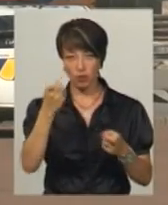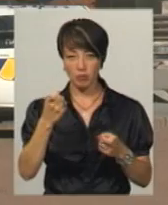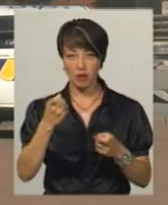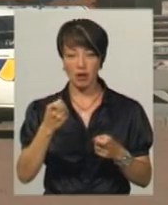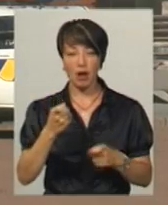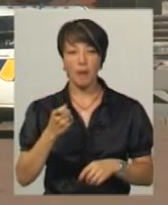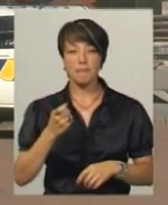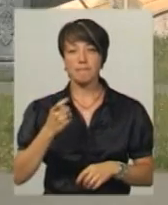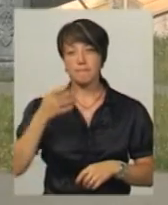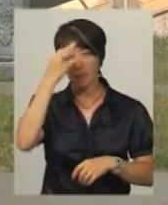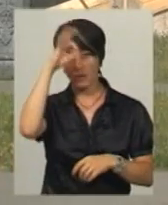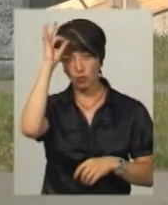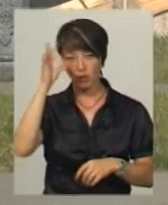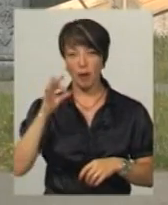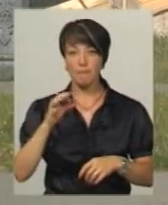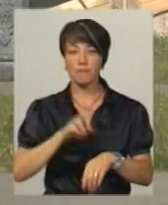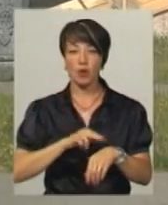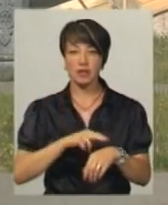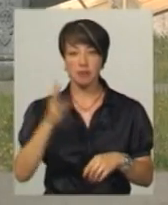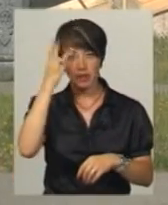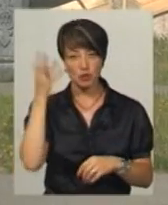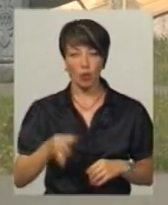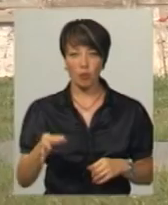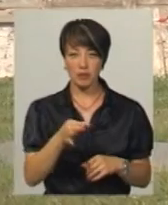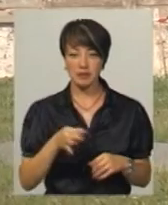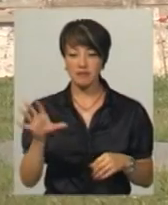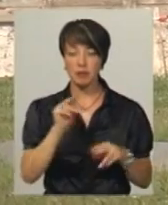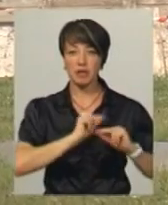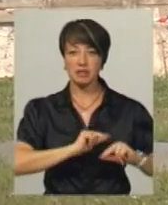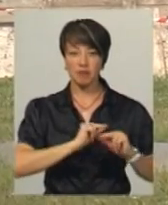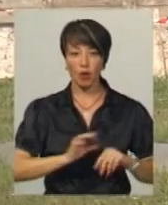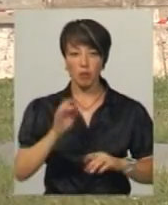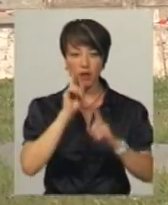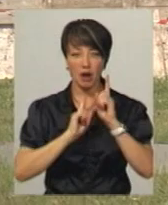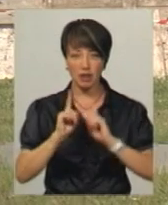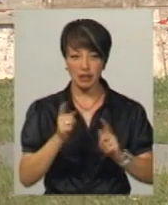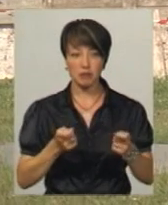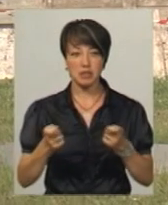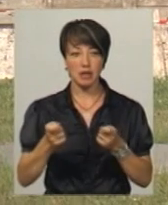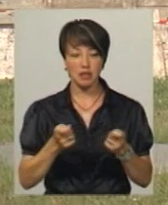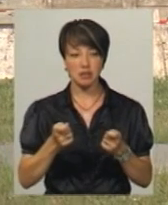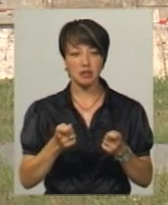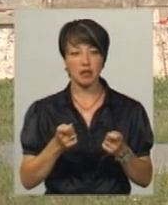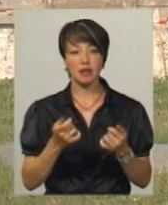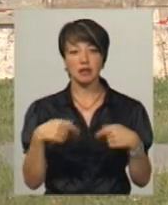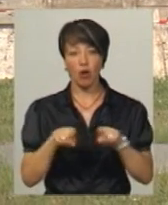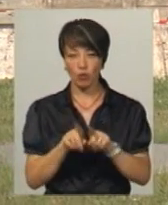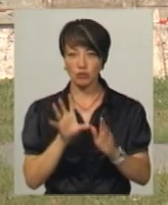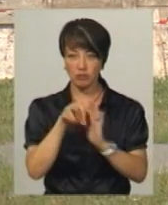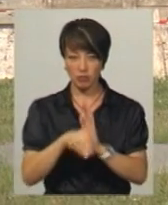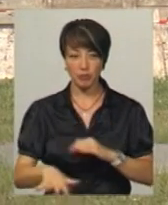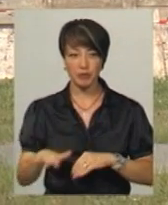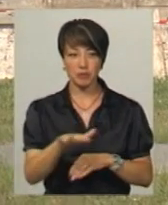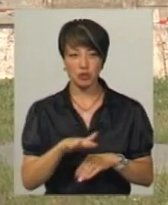капрал патрульної поліції Хмельницької області Богдан Ківіцький. Всіх працівників облради та облдержадміністрації, яка також знаходиться у